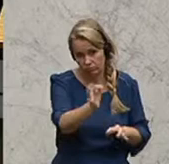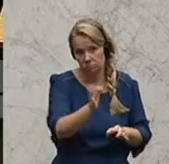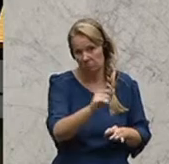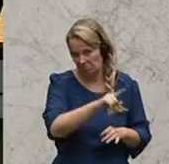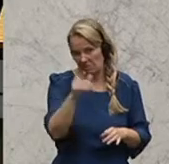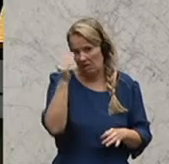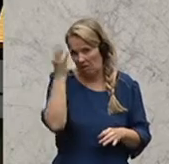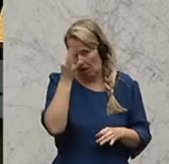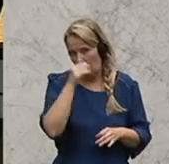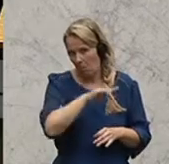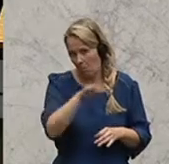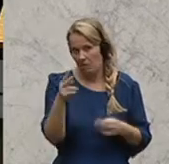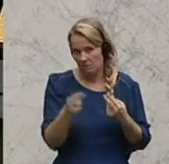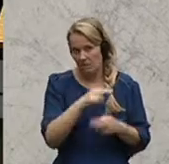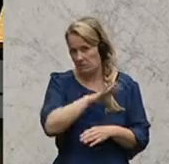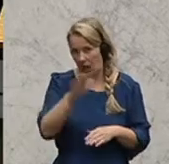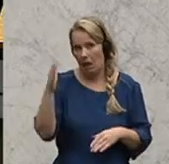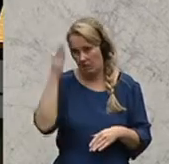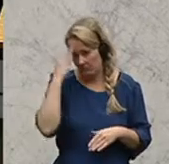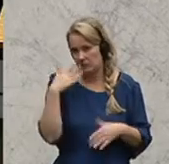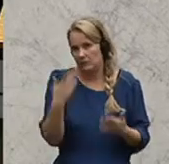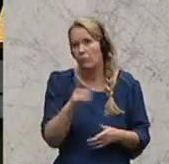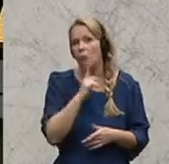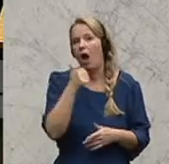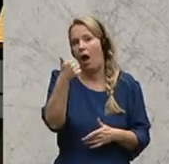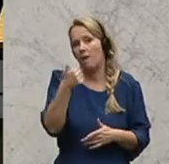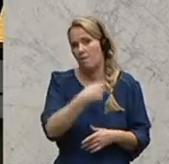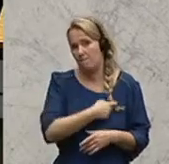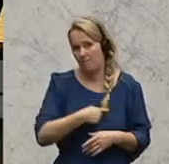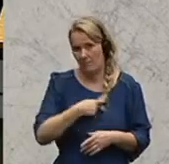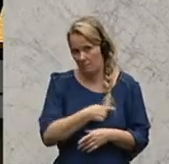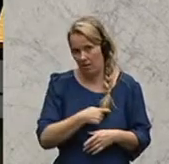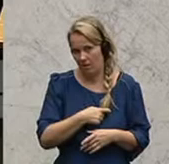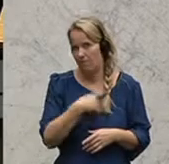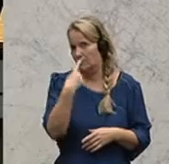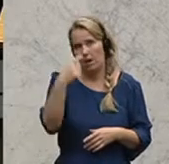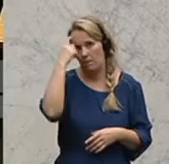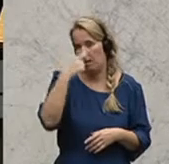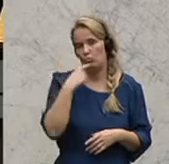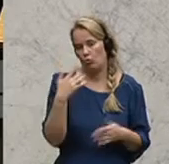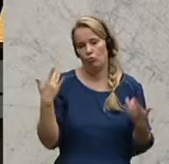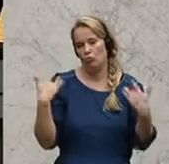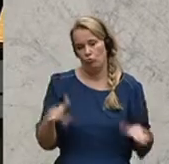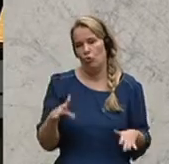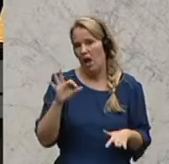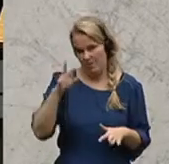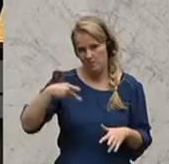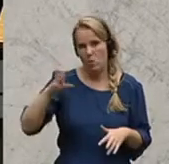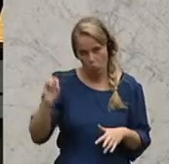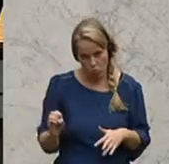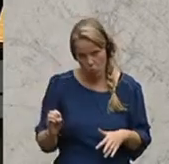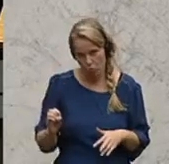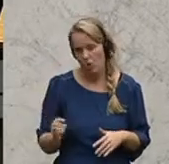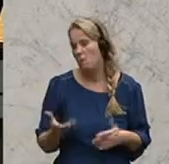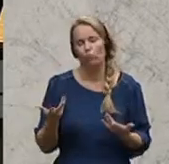Zwischenzeit fast allen klar hier in diesem Raum. Es gibt nur noch eine Fraktion, die der Meinung ist, Sie waren es nicht, also die FPÖ. Aber